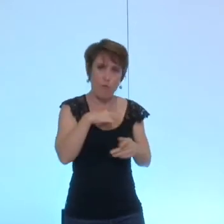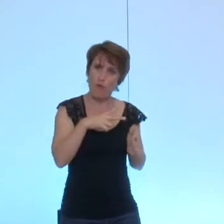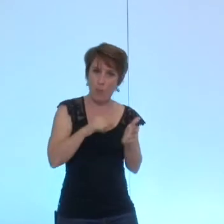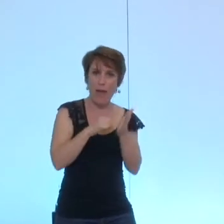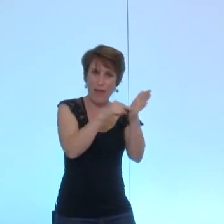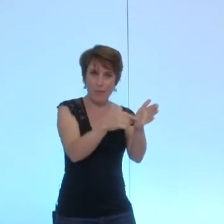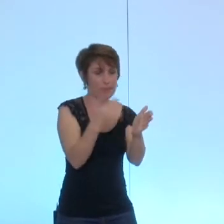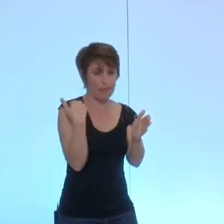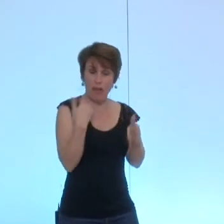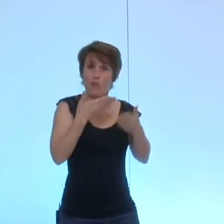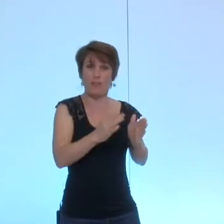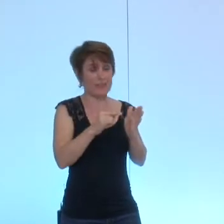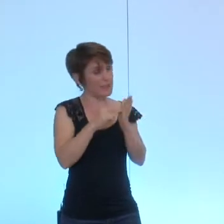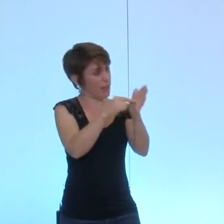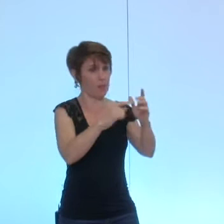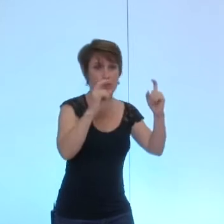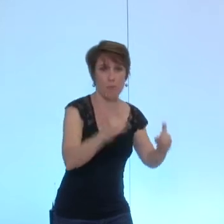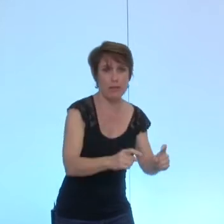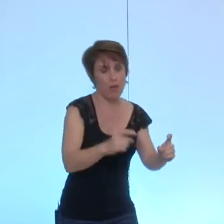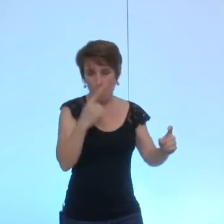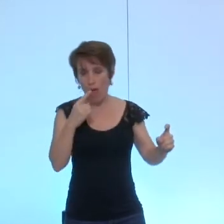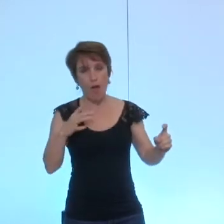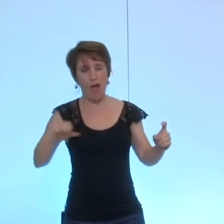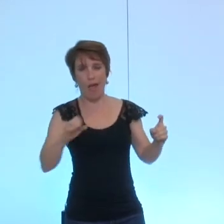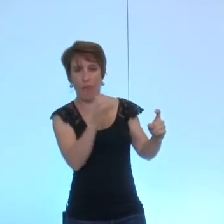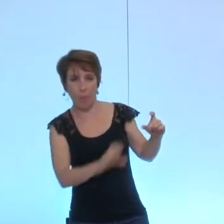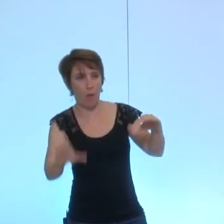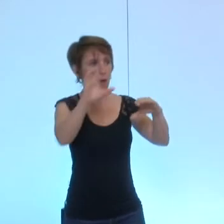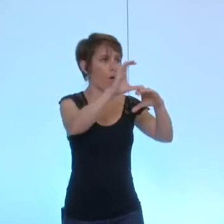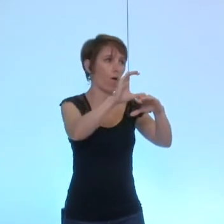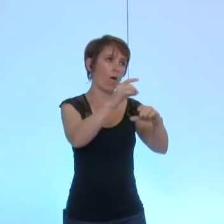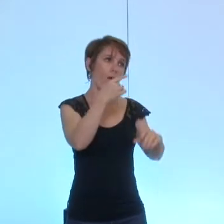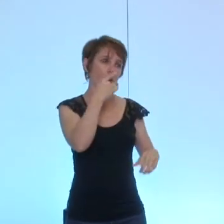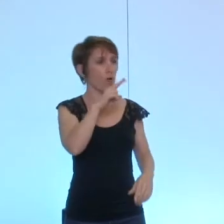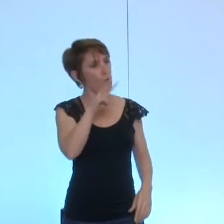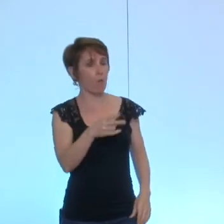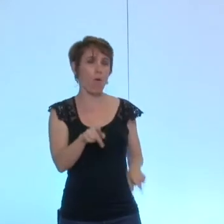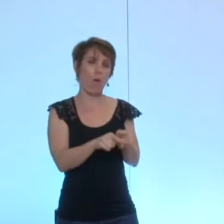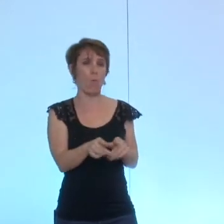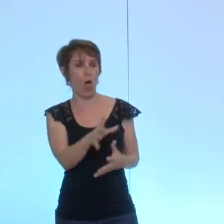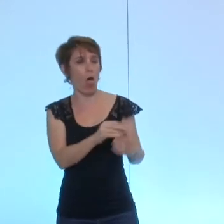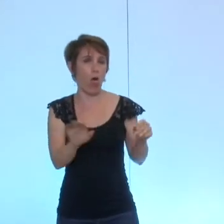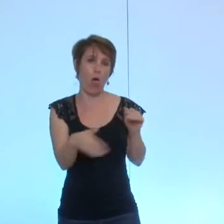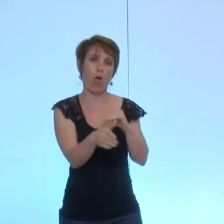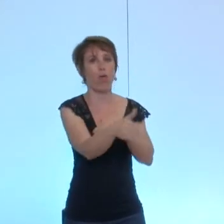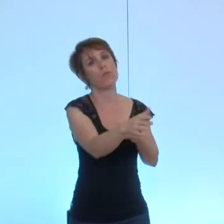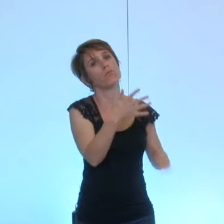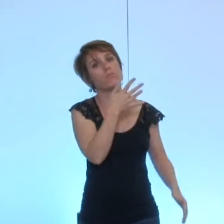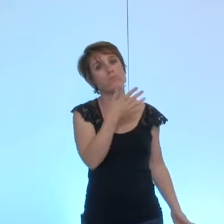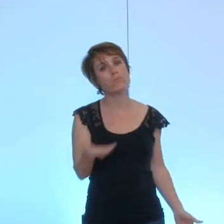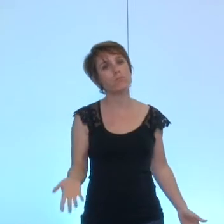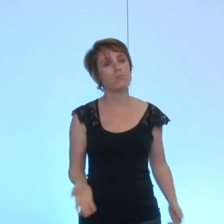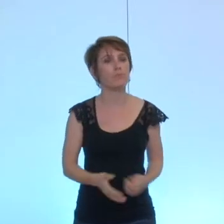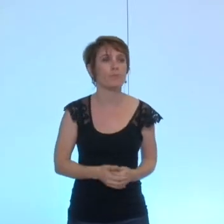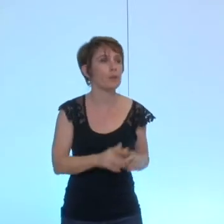de la baisser c'est vrai que la remontée par une autre méthode ne me paraît pas d'une élégance extrême merci madame